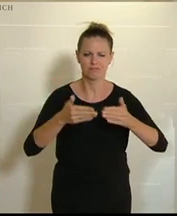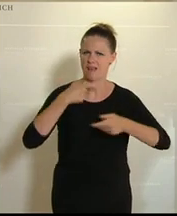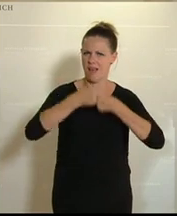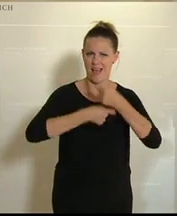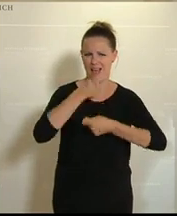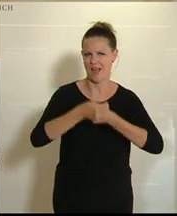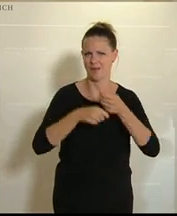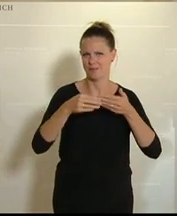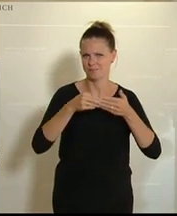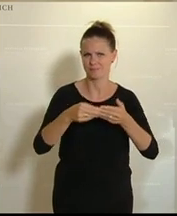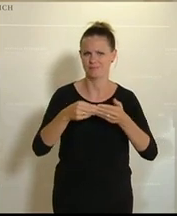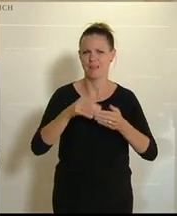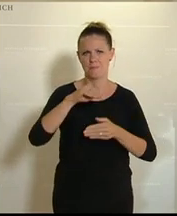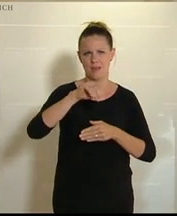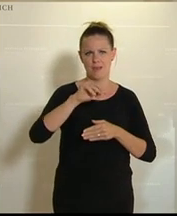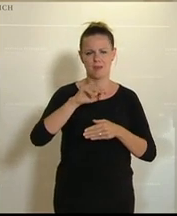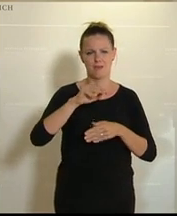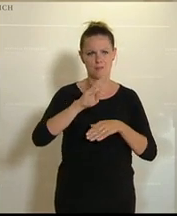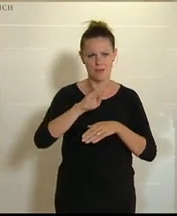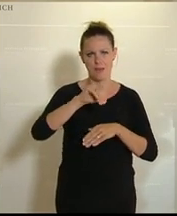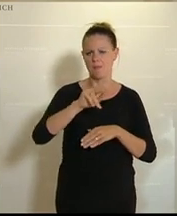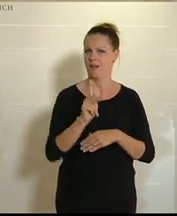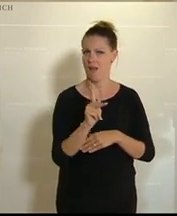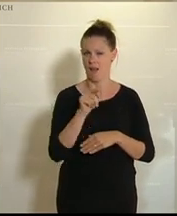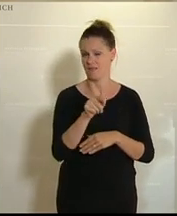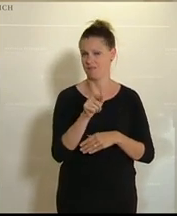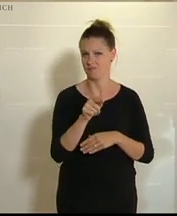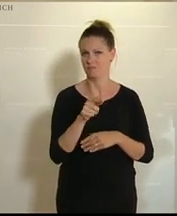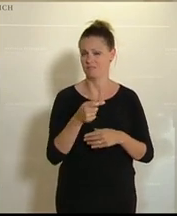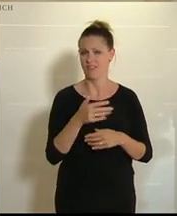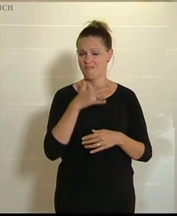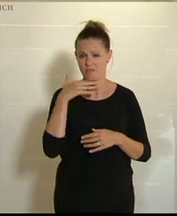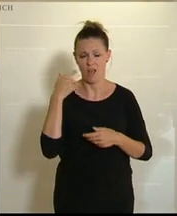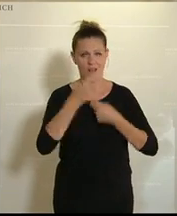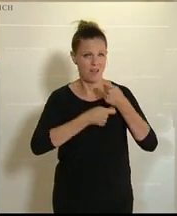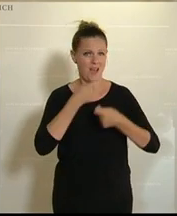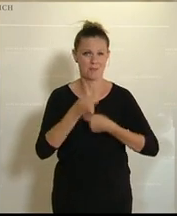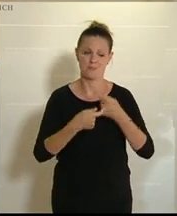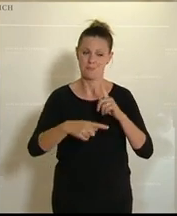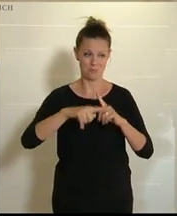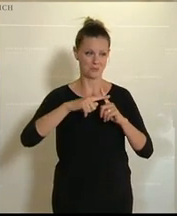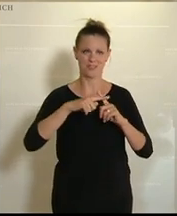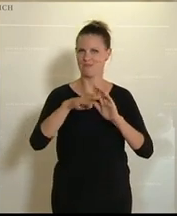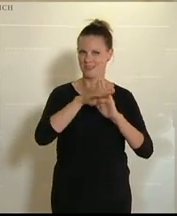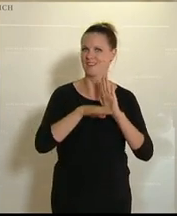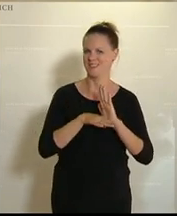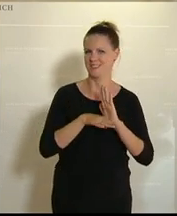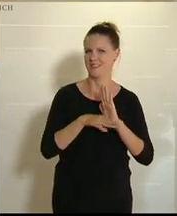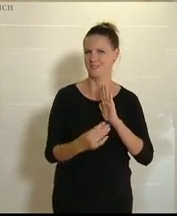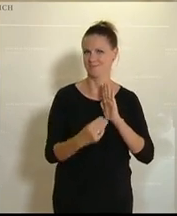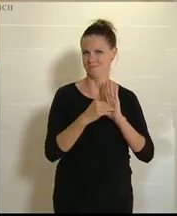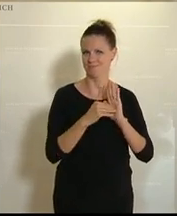seit langen Jahren im BMK, dass das auch gesehen wird und dass die positiven Dinge in diesem Gesetz auch wirklich